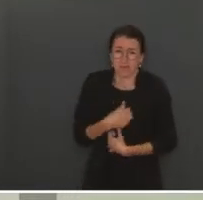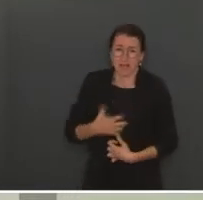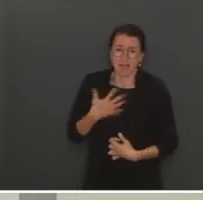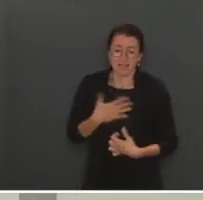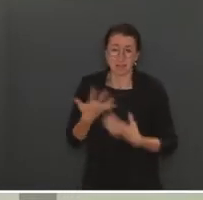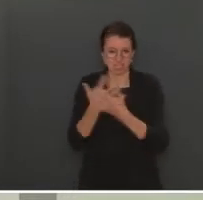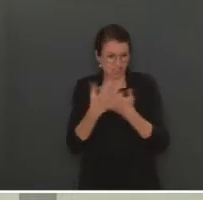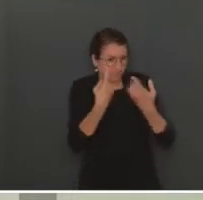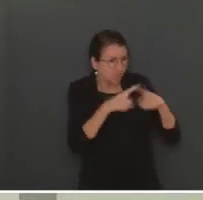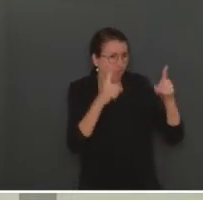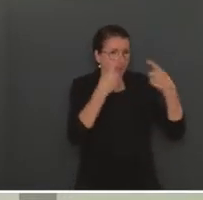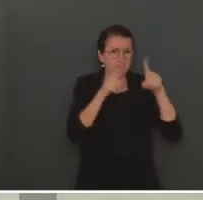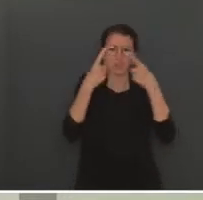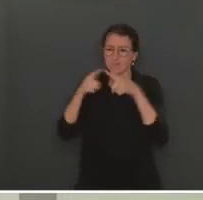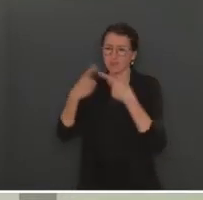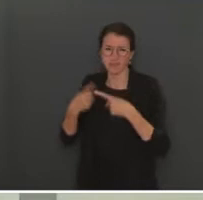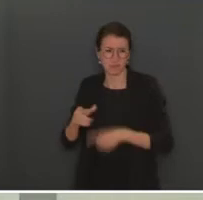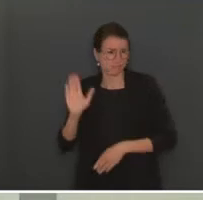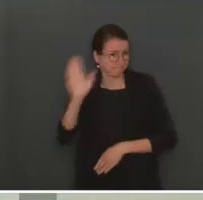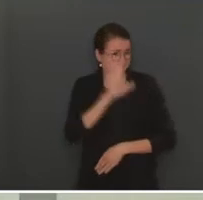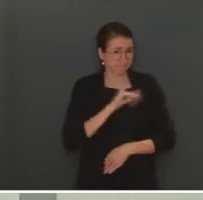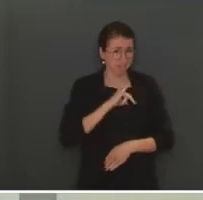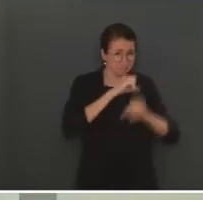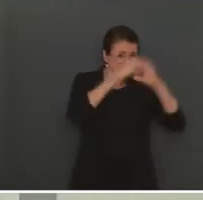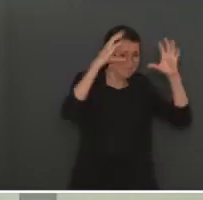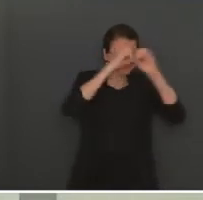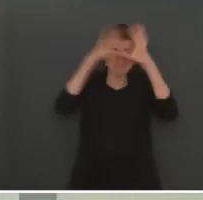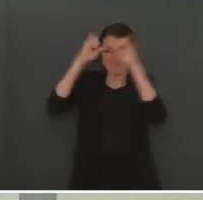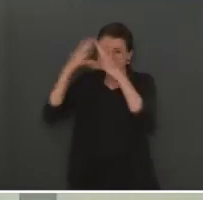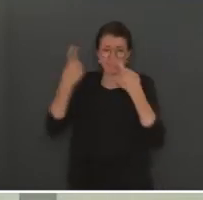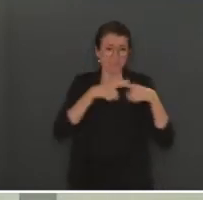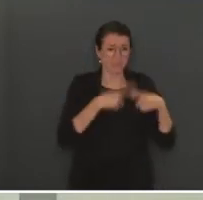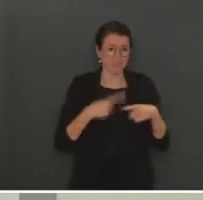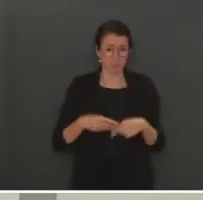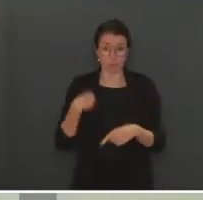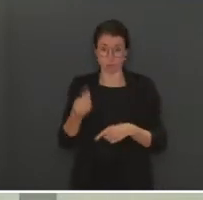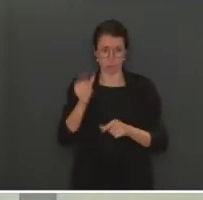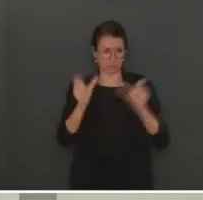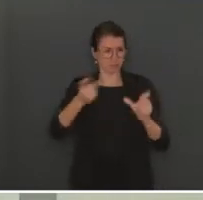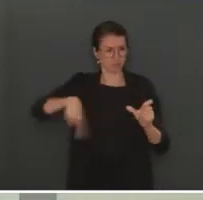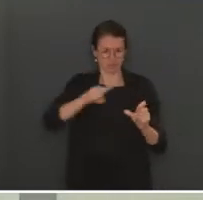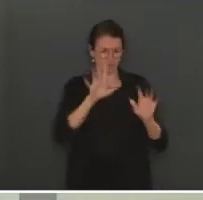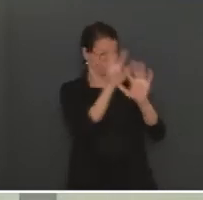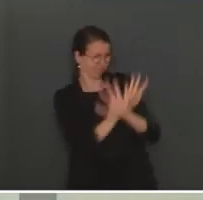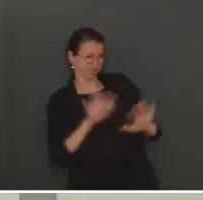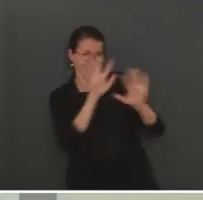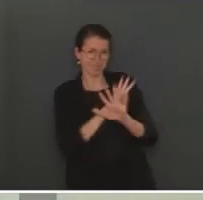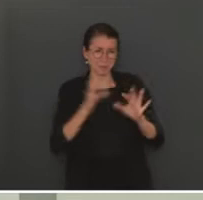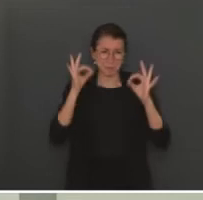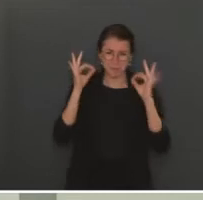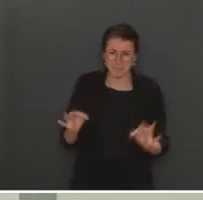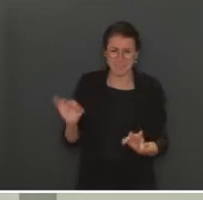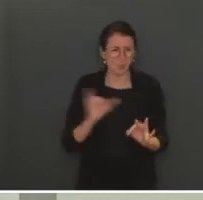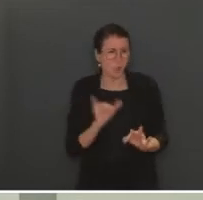interprétations se multiplient, s'abrouillent la perception de la réalité des choses, ça agace aussi, ça inquiète.